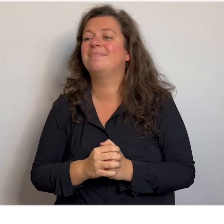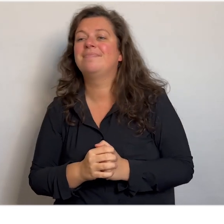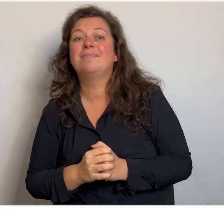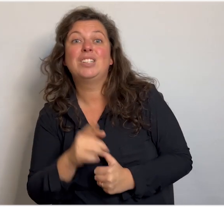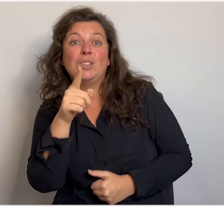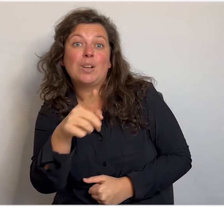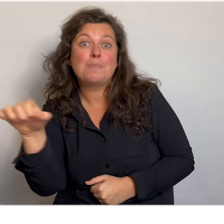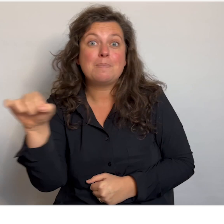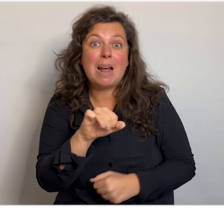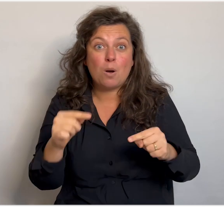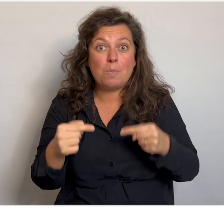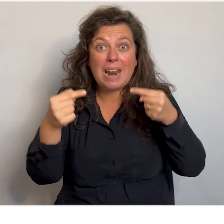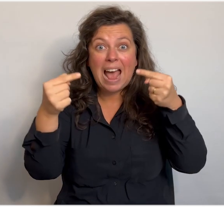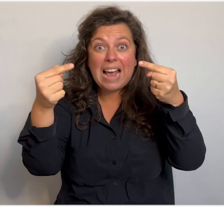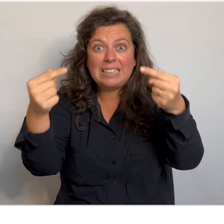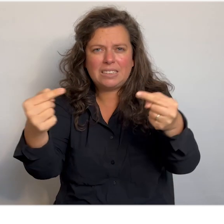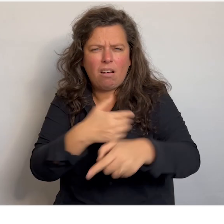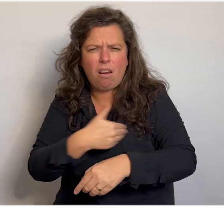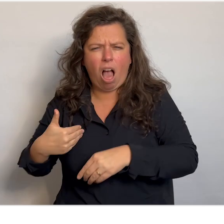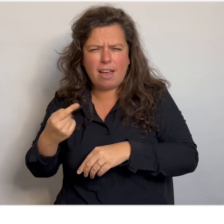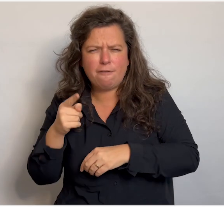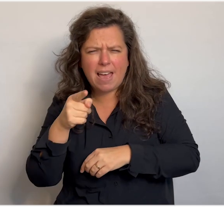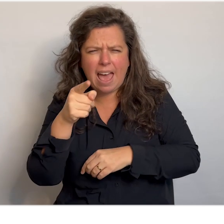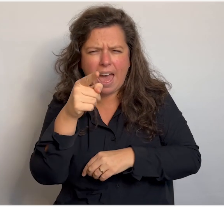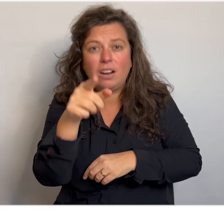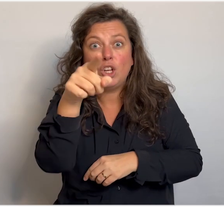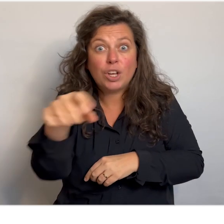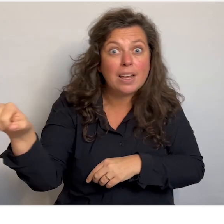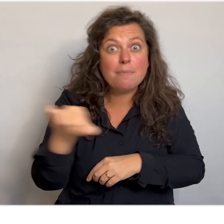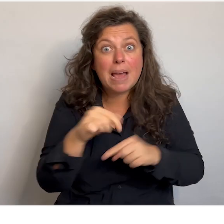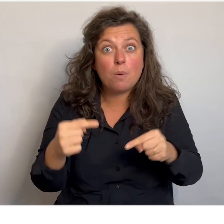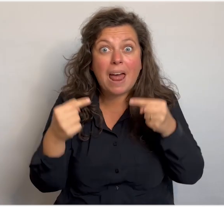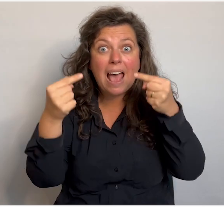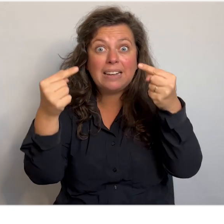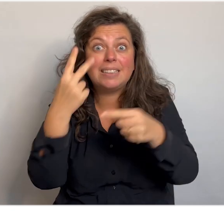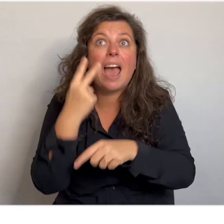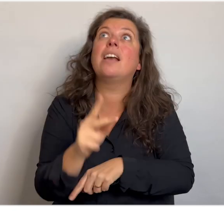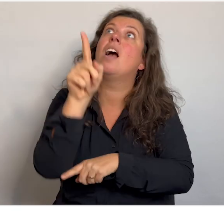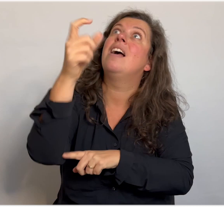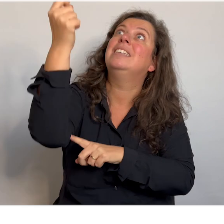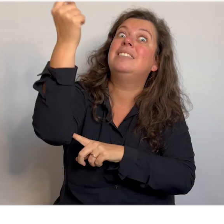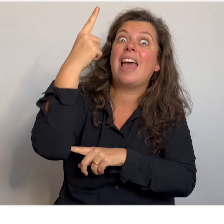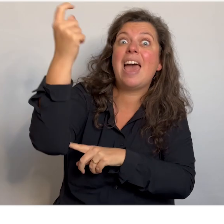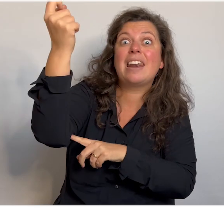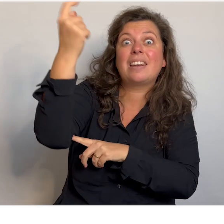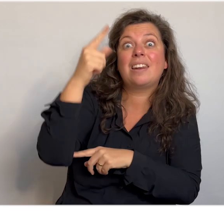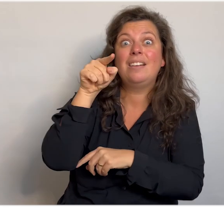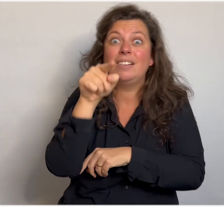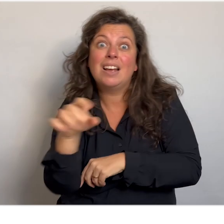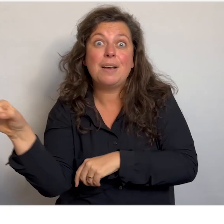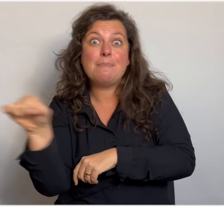Ga je mee op reis, wie weet lang en ver. Ga je mee op reis, kijk daar is de ster.